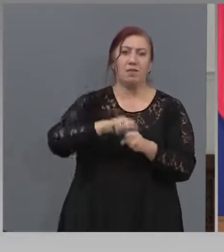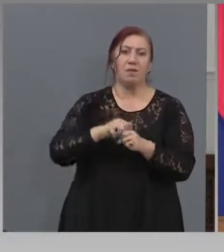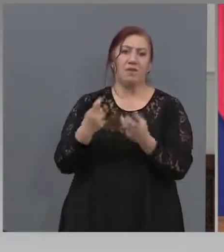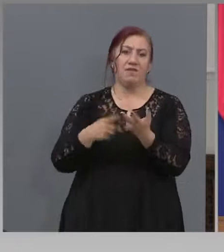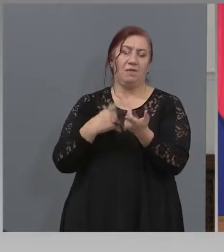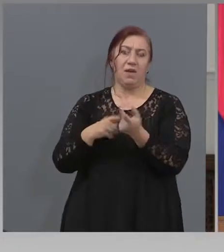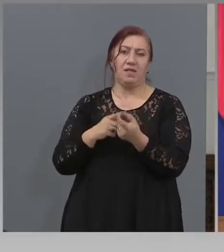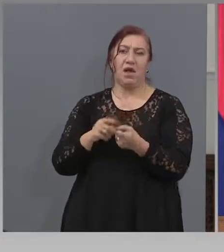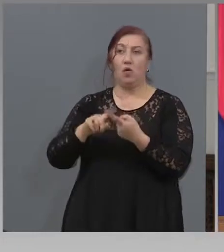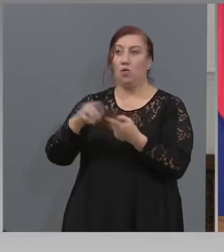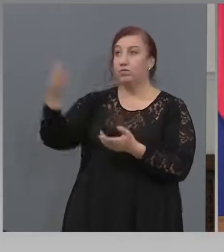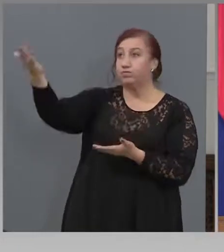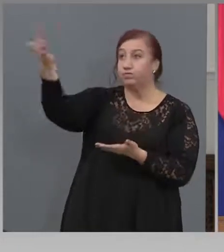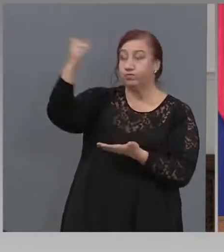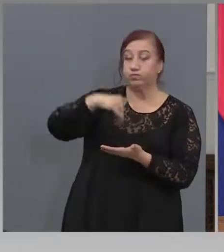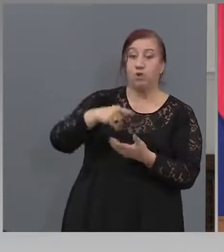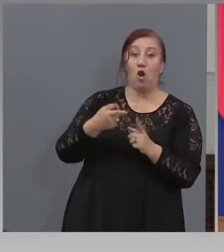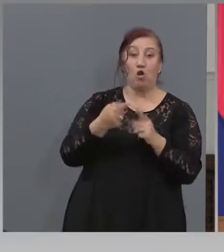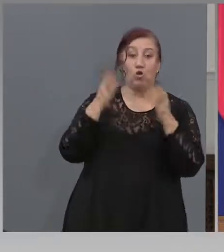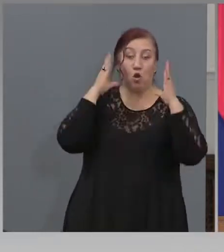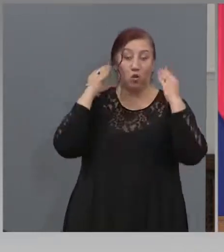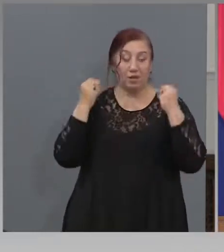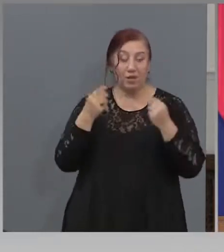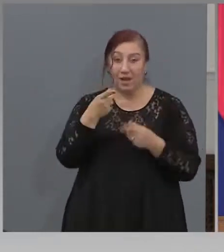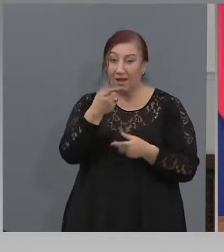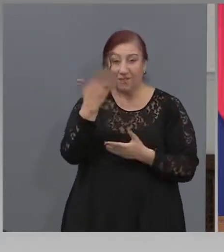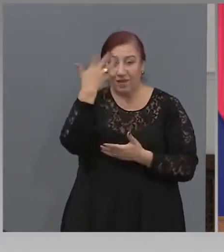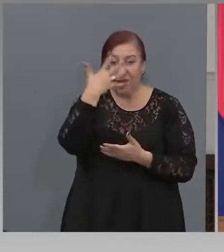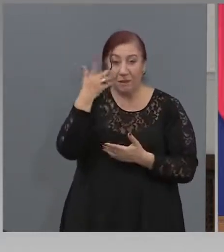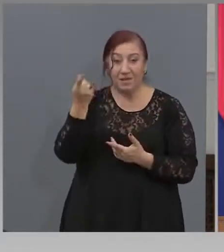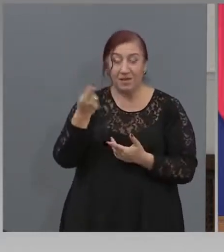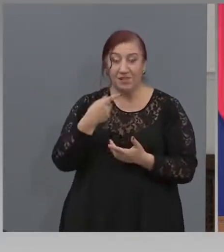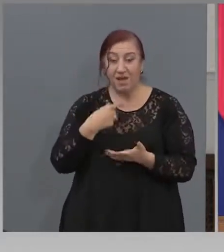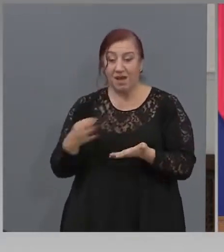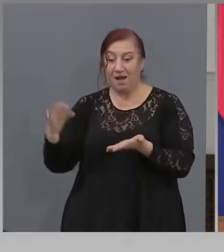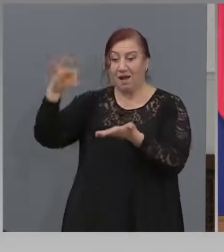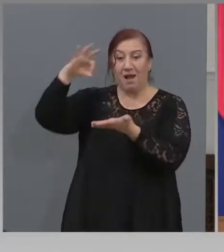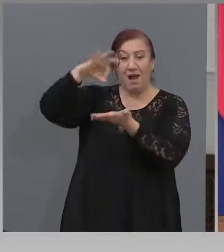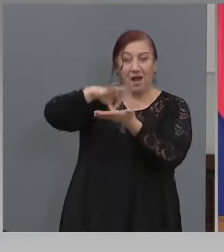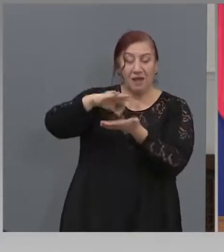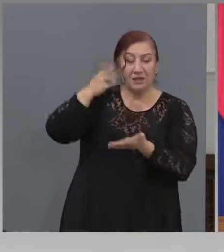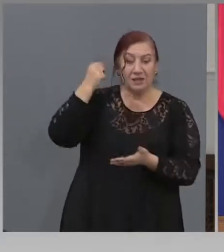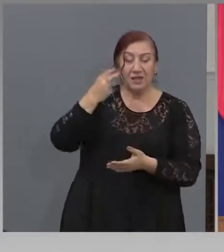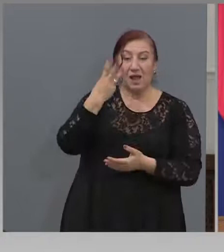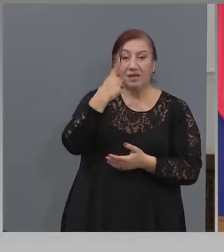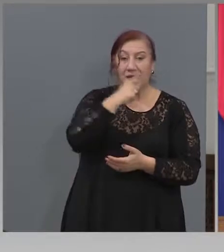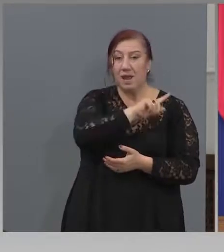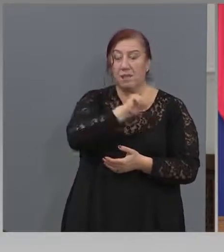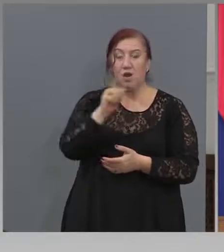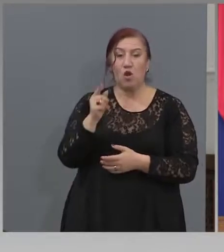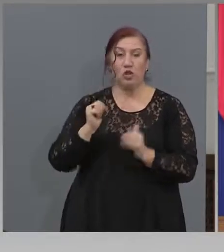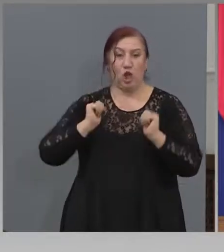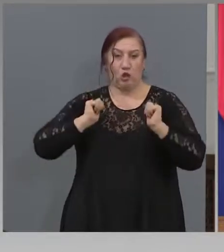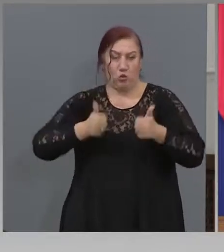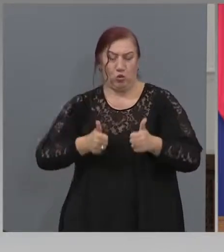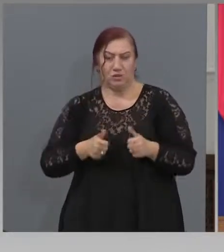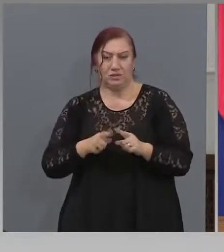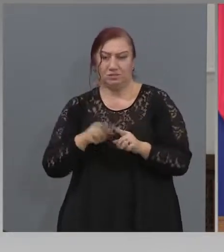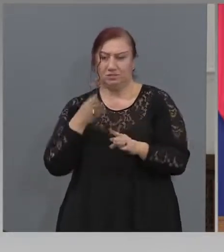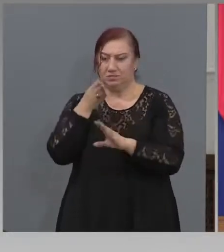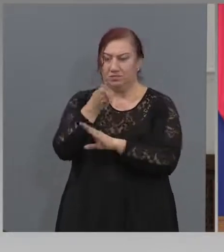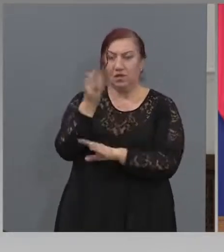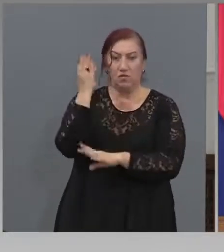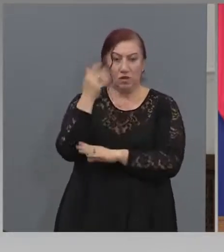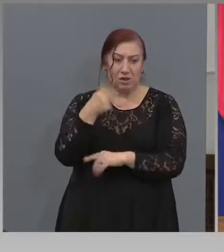Колландия. Представи си това как кацаха по 3 милиона туристи в хотелия. Аз не си го представям дори, но